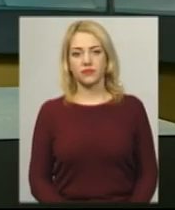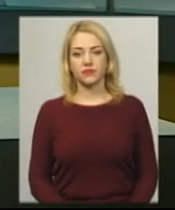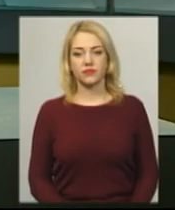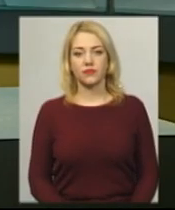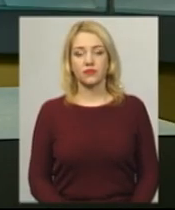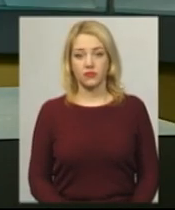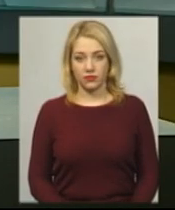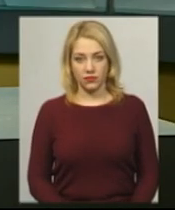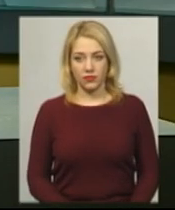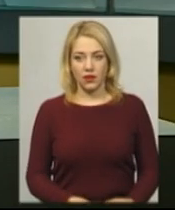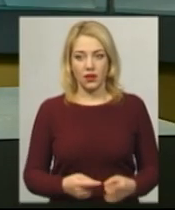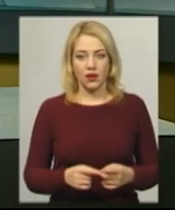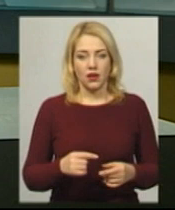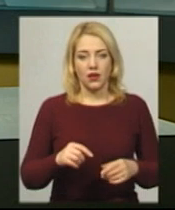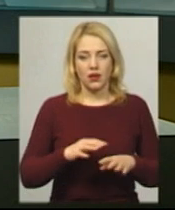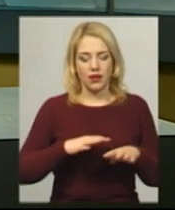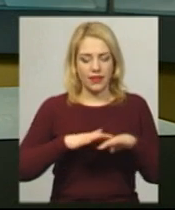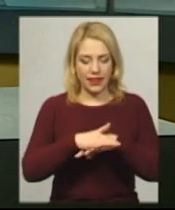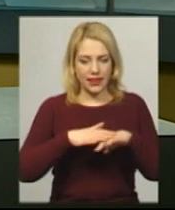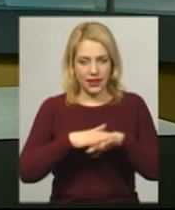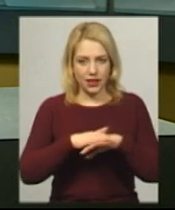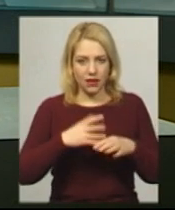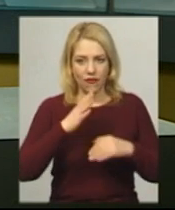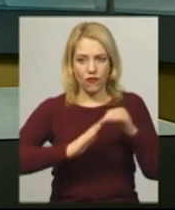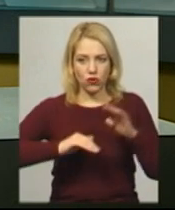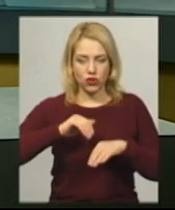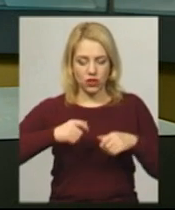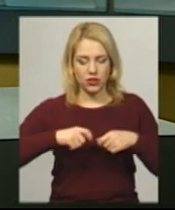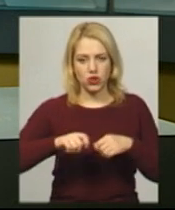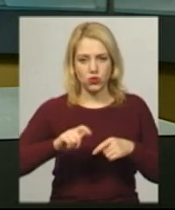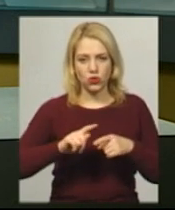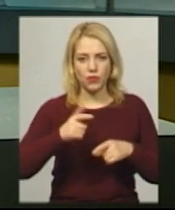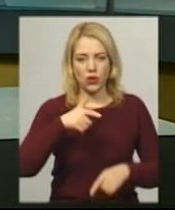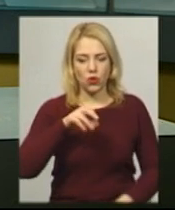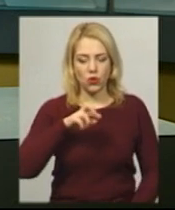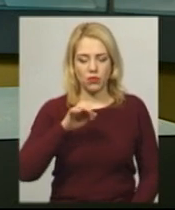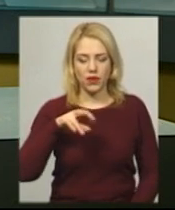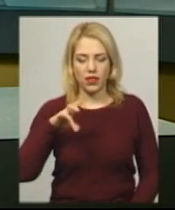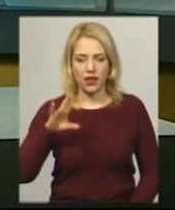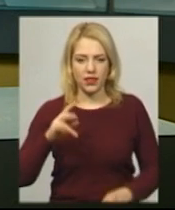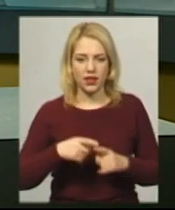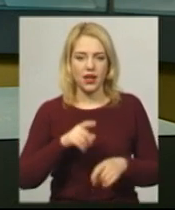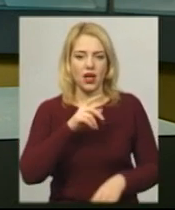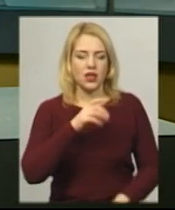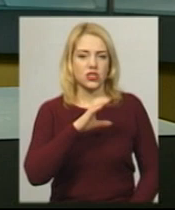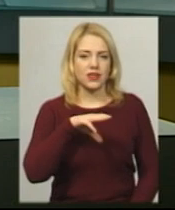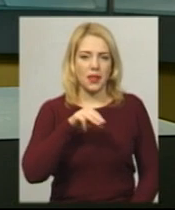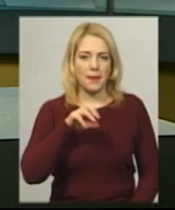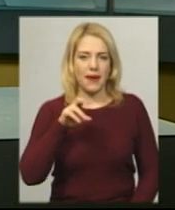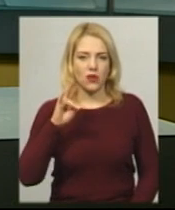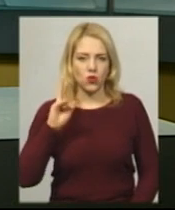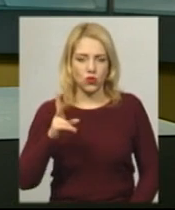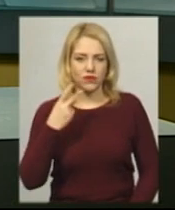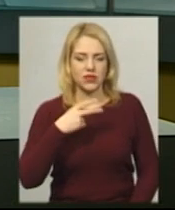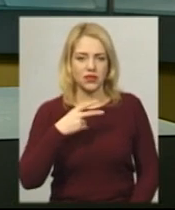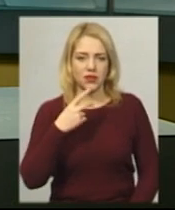Тканів ручного оболени художниці Юлії Степенюк, методистки Кам'янець-Подільського районного будинку «Школяра» 21